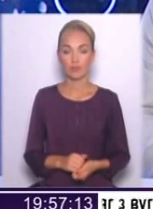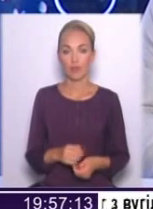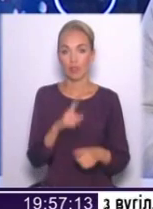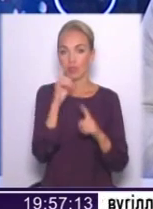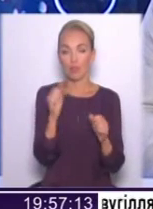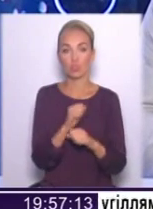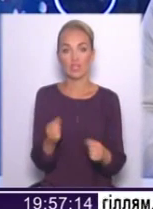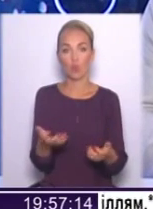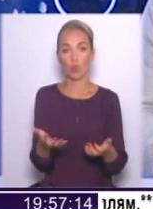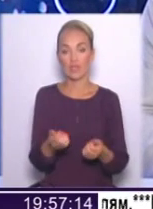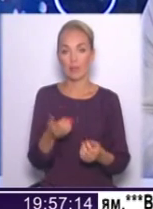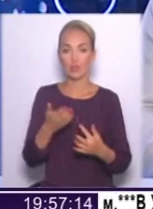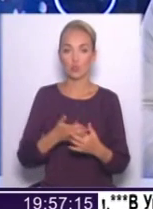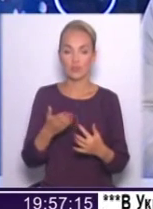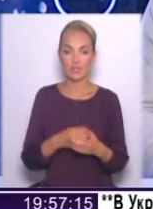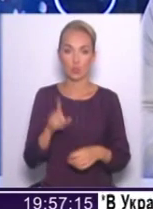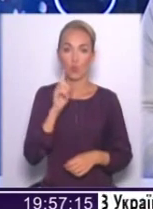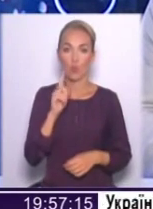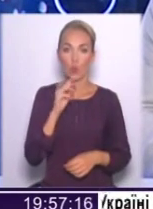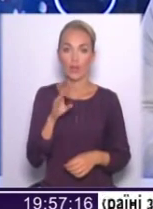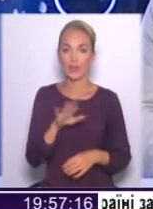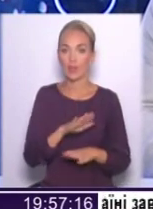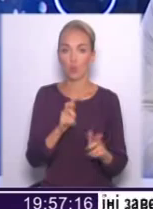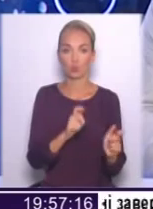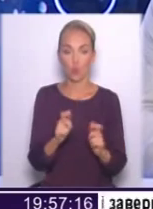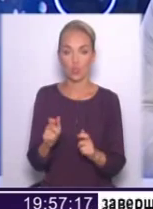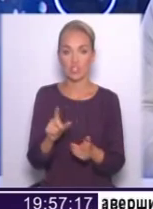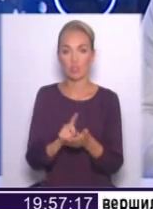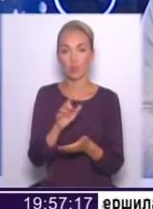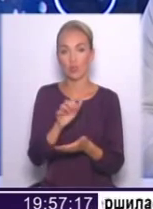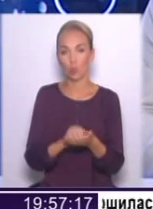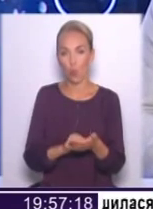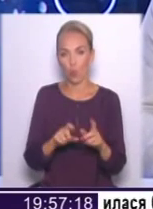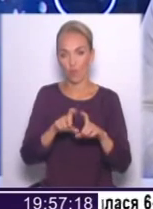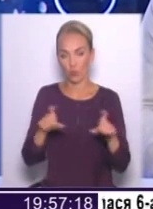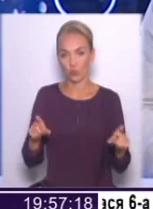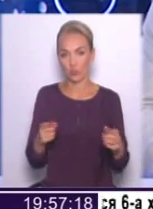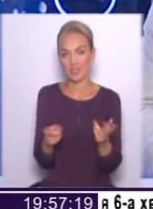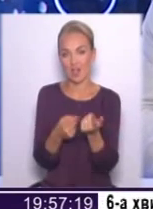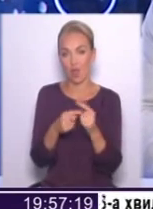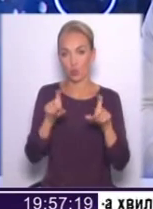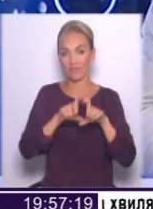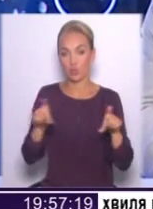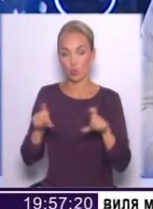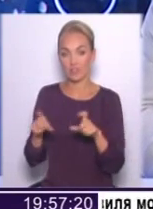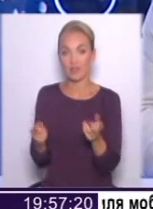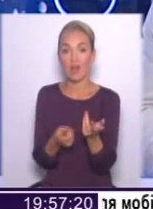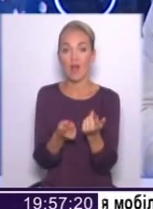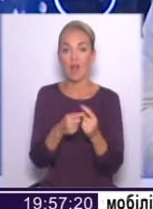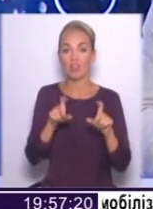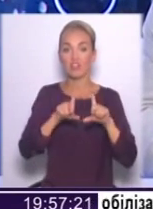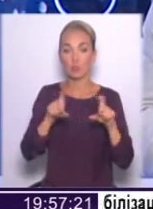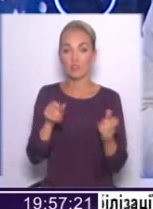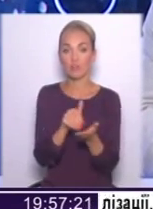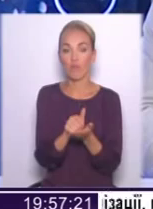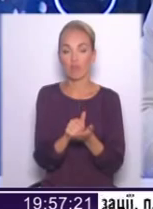Неможливо отримати субсидію, поки ти не узгодиш там і з податковою, ну, з рядом відомств. Тобто ряд відомств просто відмовлялися,